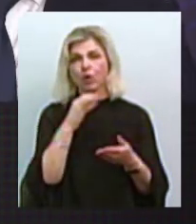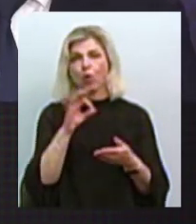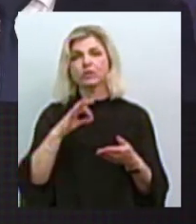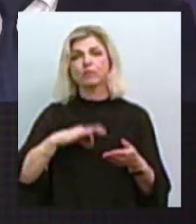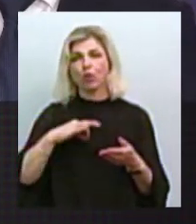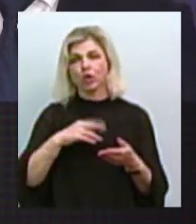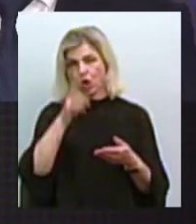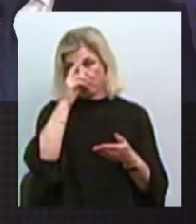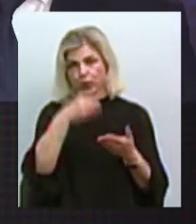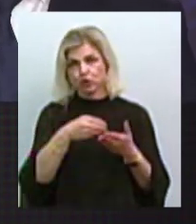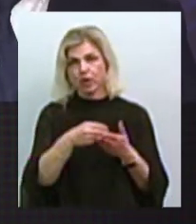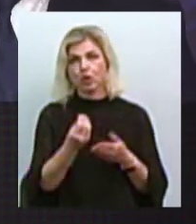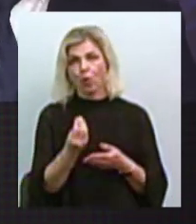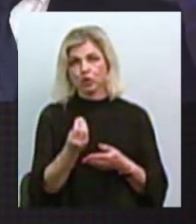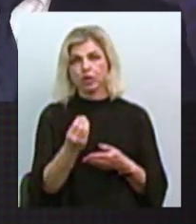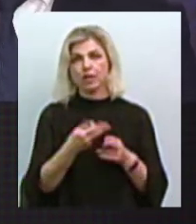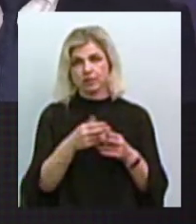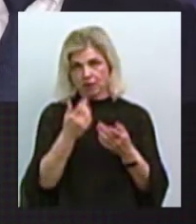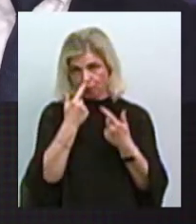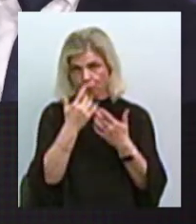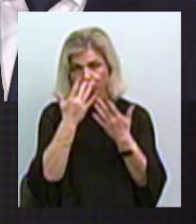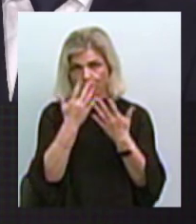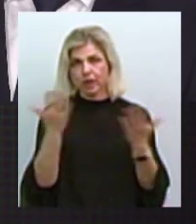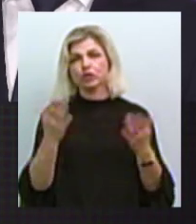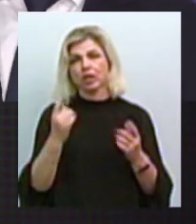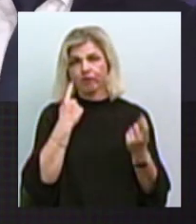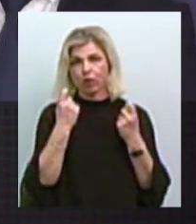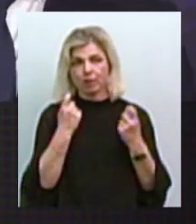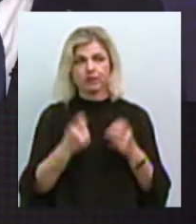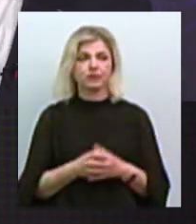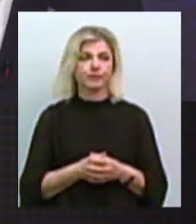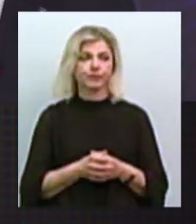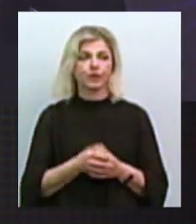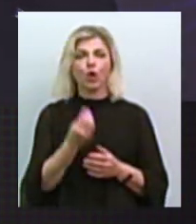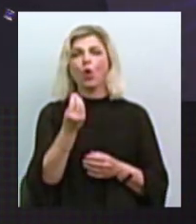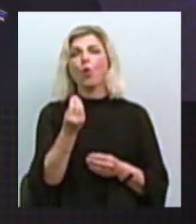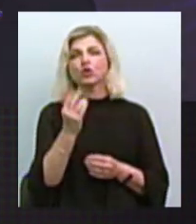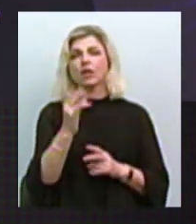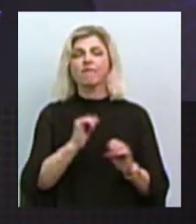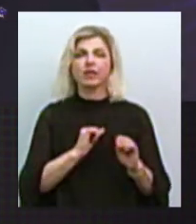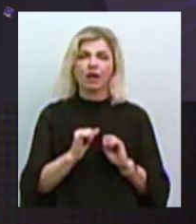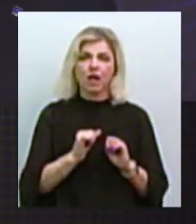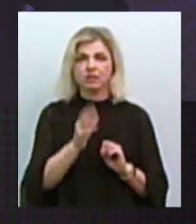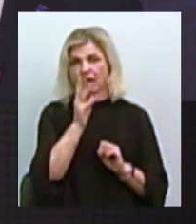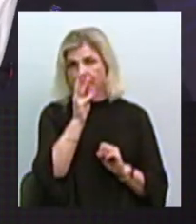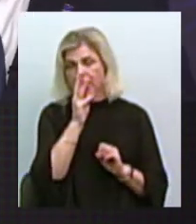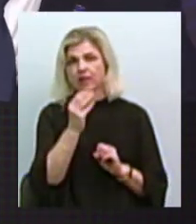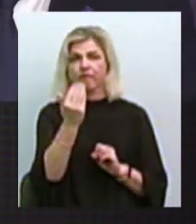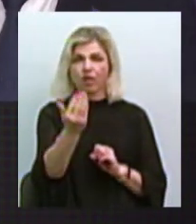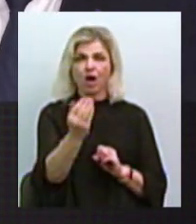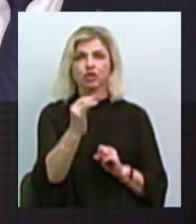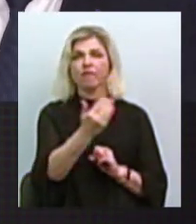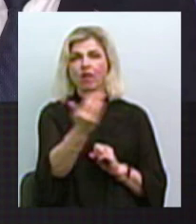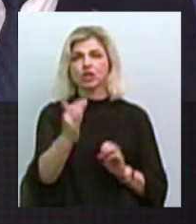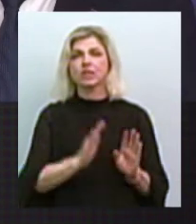бюджетних коштів. Тобто це публічна інформація. По-перше, я вас ставлю... Кошти на відрядження, і зарплата, і ваша, і ваших